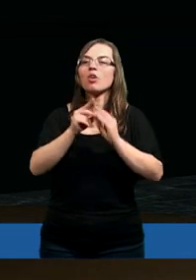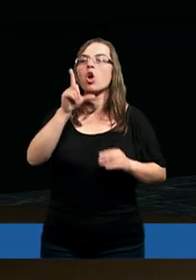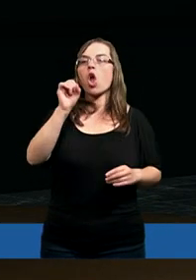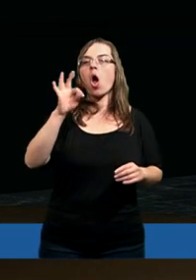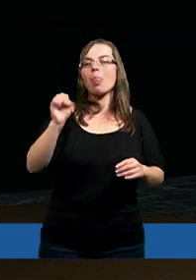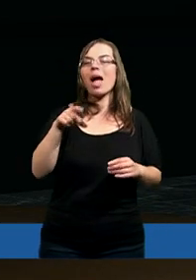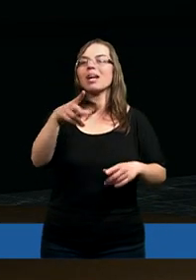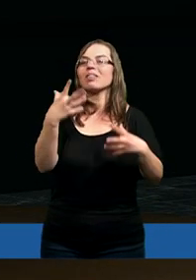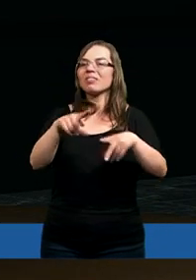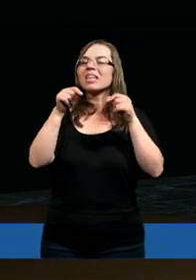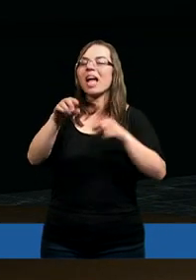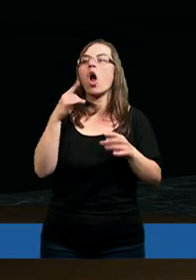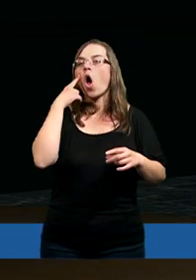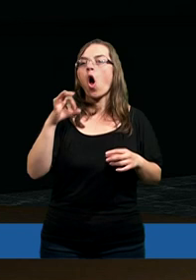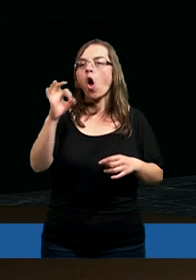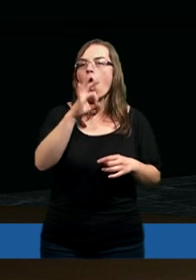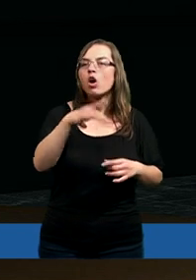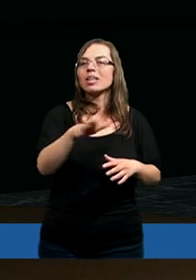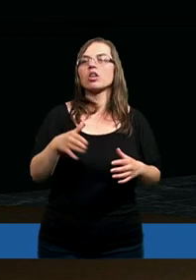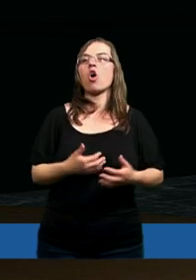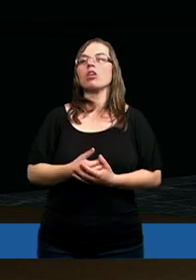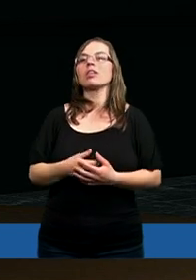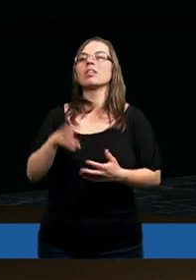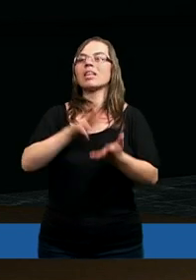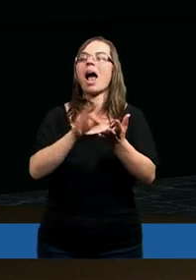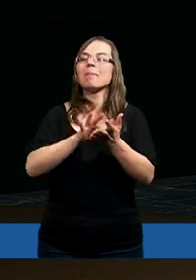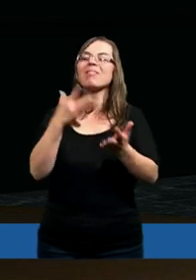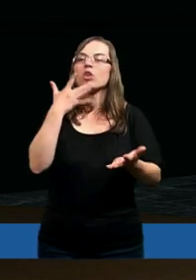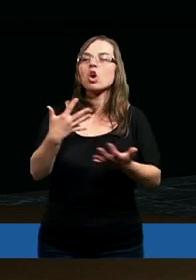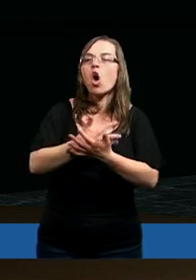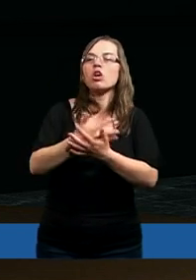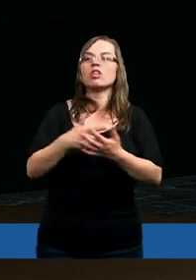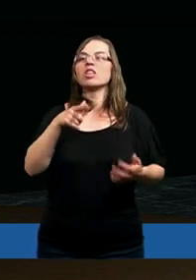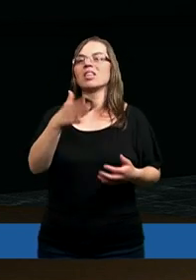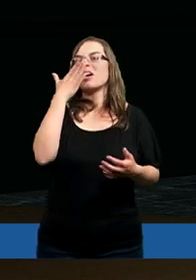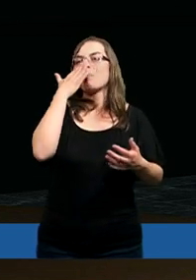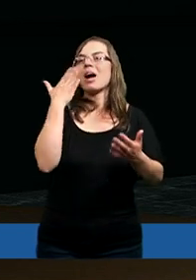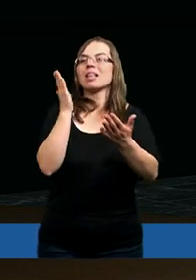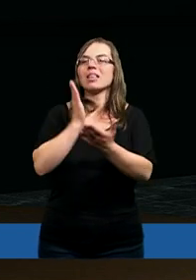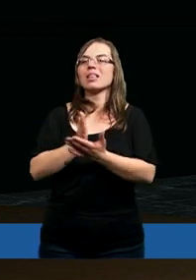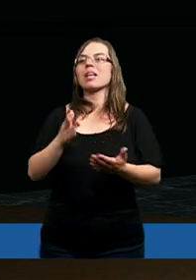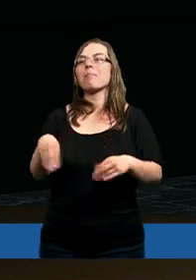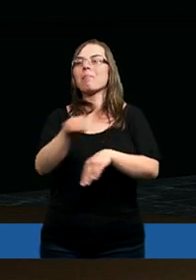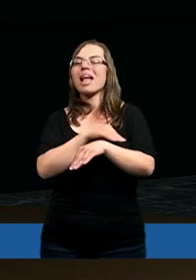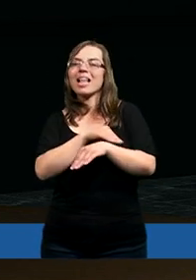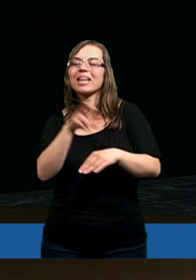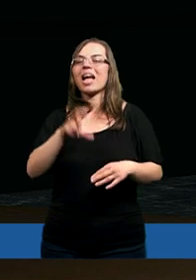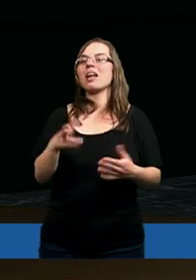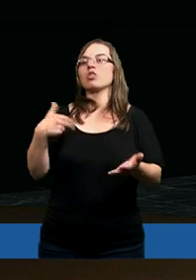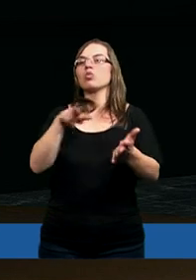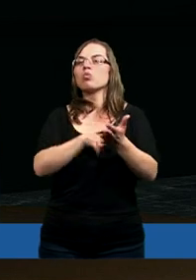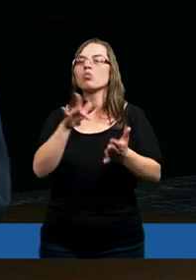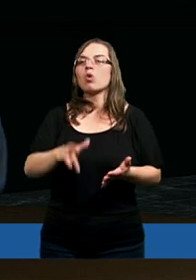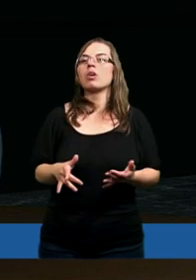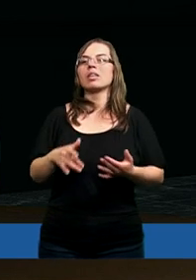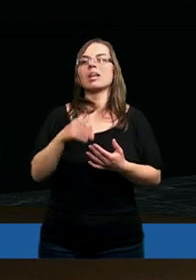że on wybrał te okolice dla pewnych korzyści, chyba tylko materialnych